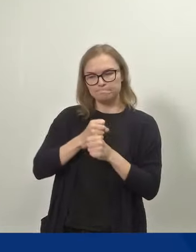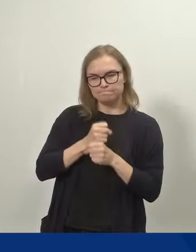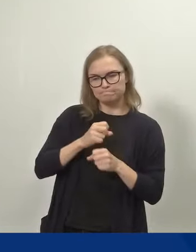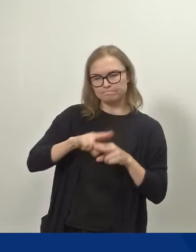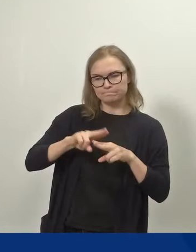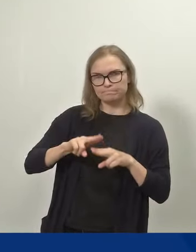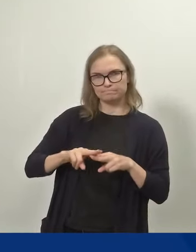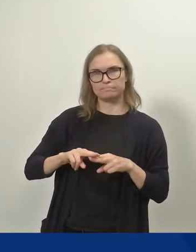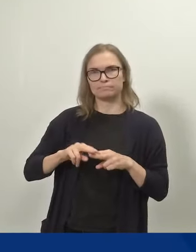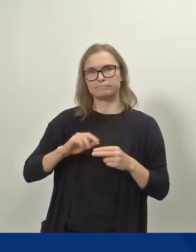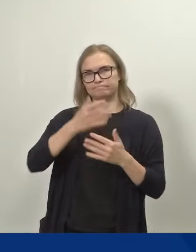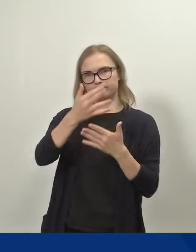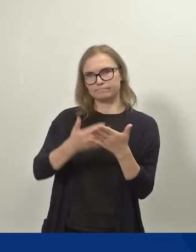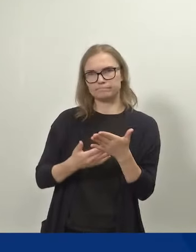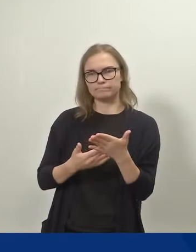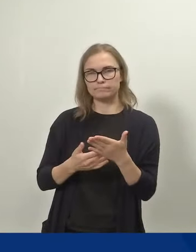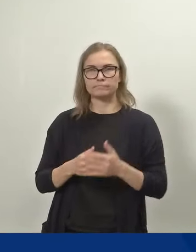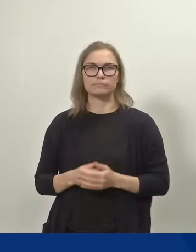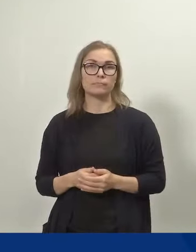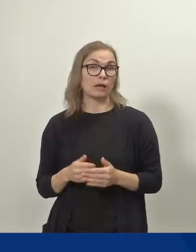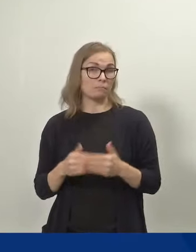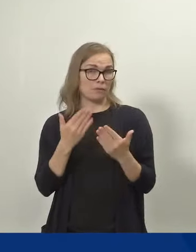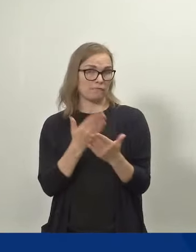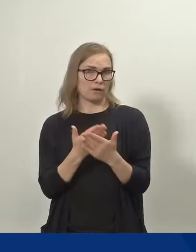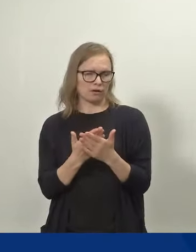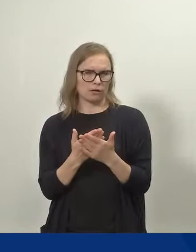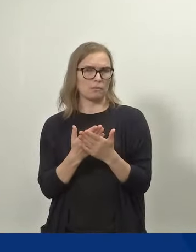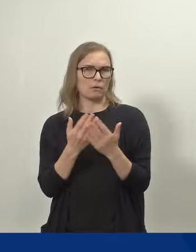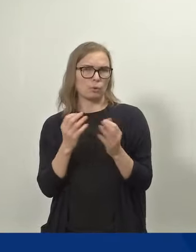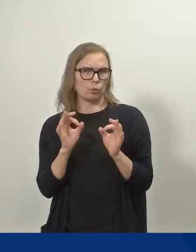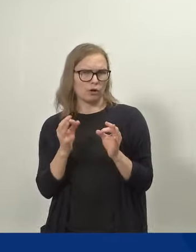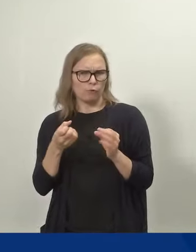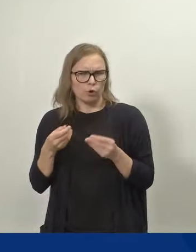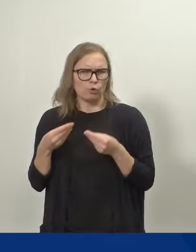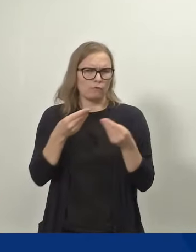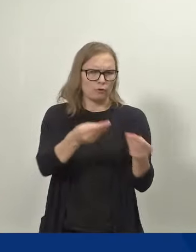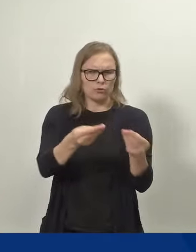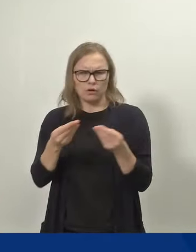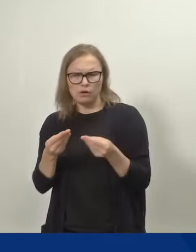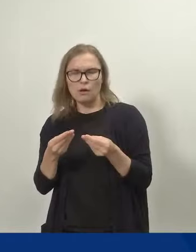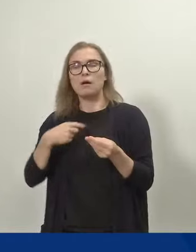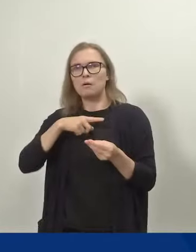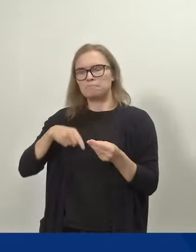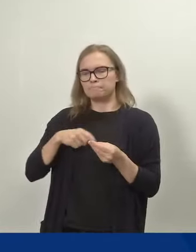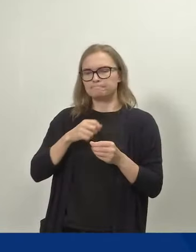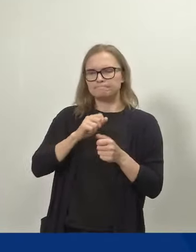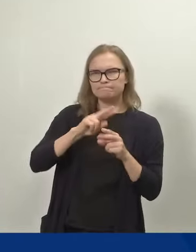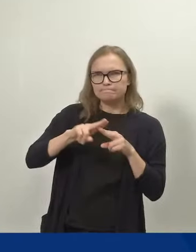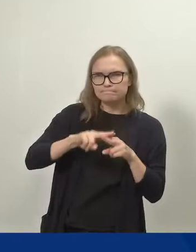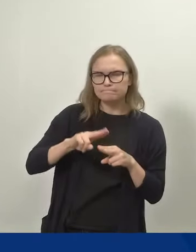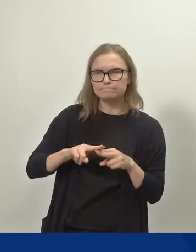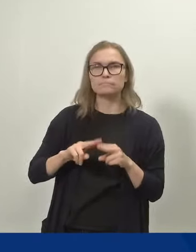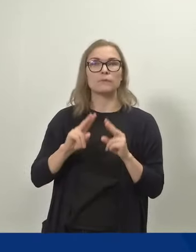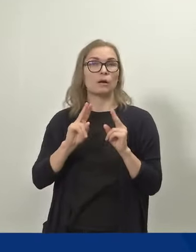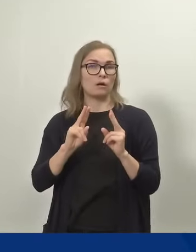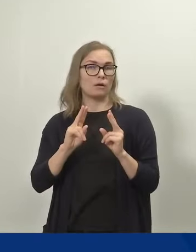Päivärahapäivien luovuttamisen suhteen tehtiin viilauksia esitykseen. Vanhempainrahaan oikeutettu vanhempi voisi